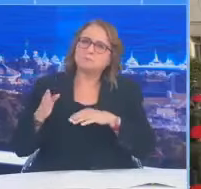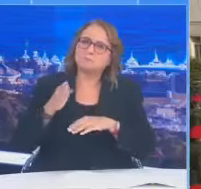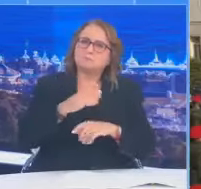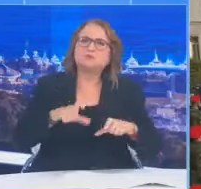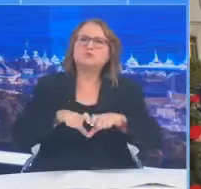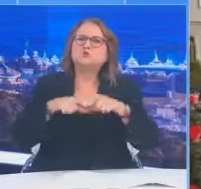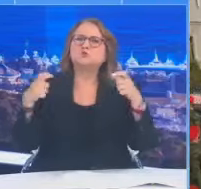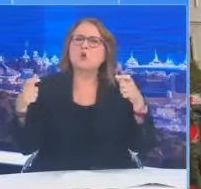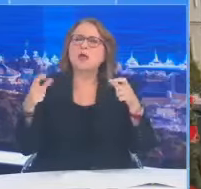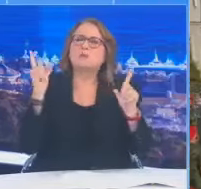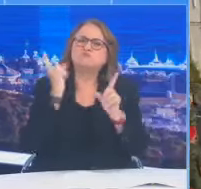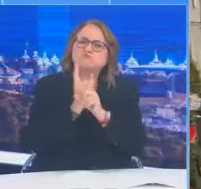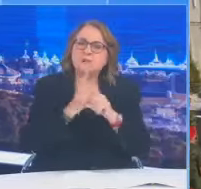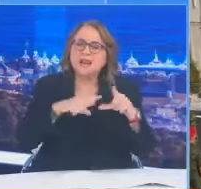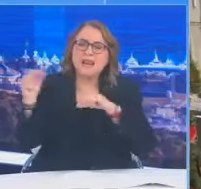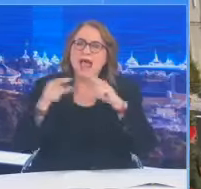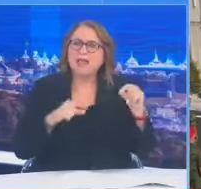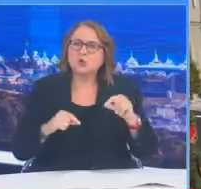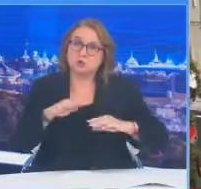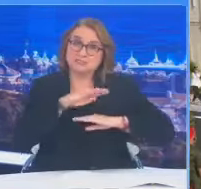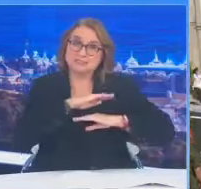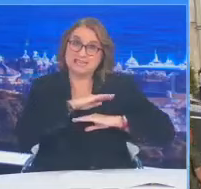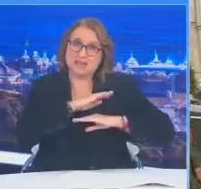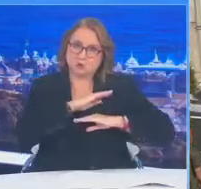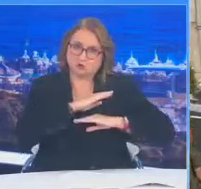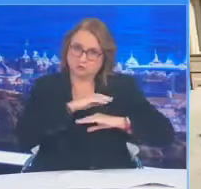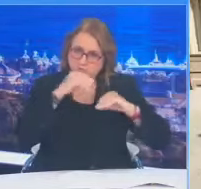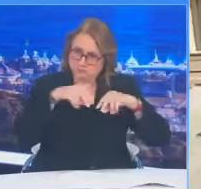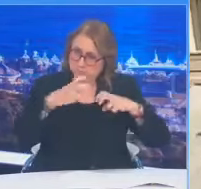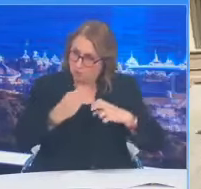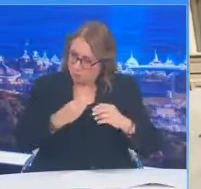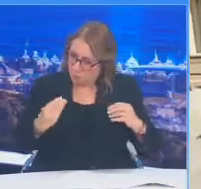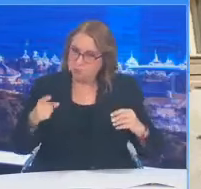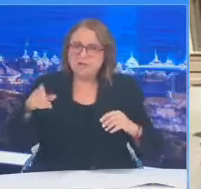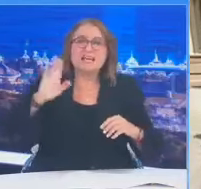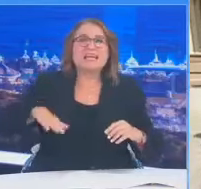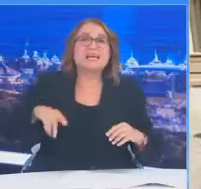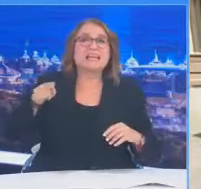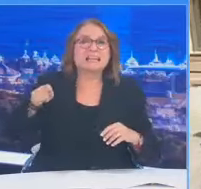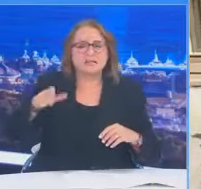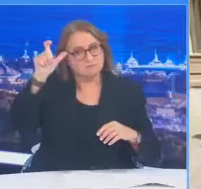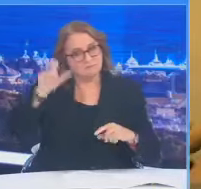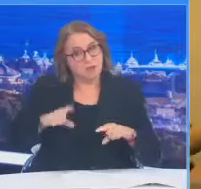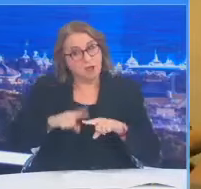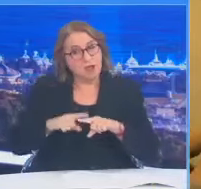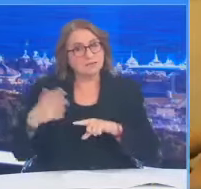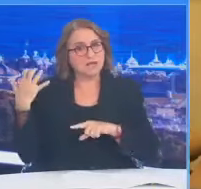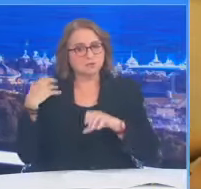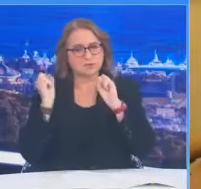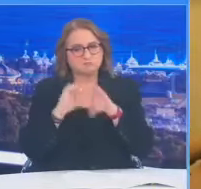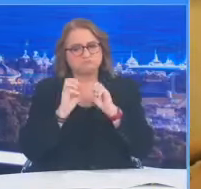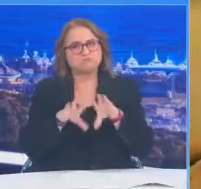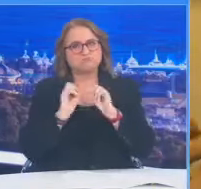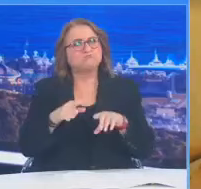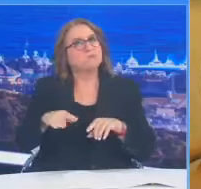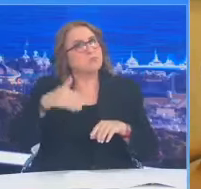στελέχη των ενόπλων δυνάμεων της Συμμαχίας, όπου εκπαιδεύονται από Έλληνες αξιωματικούς και βρίσκονται στην Κρήτη. Ο Αμερικανός Ναύαρχος έδειξε ιδιαίτερο ενδιαφέρον